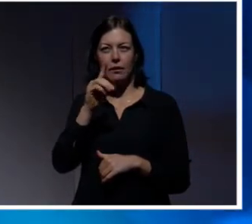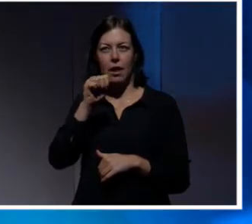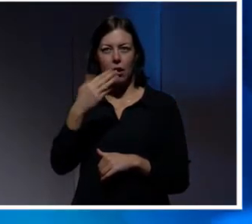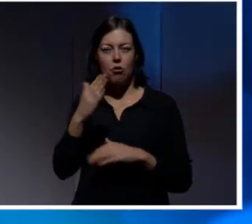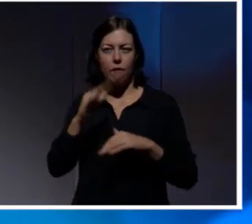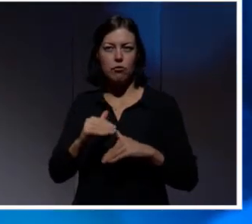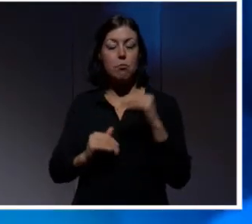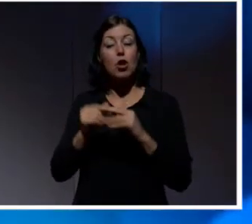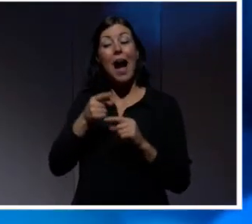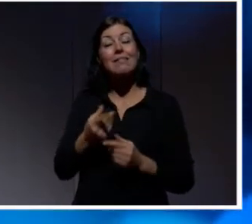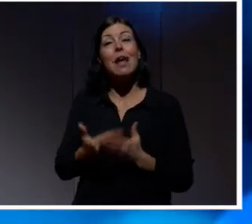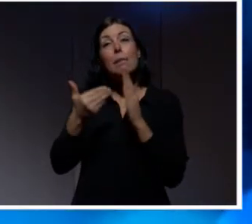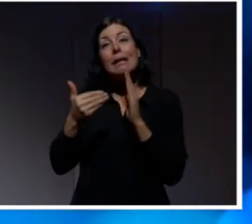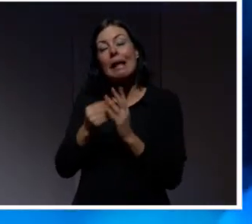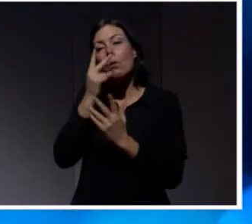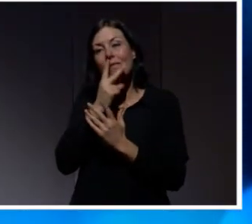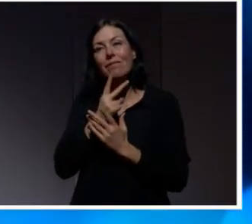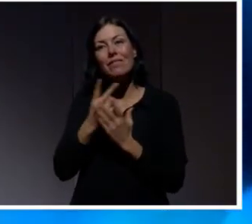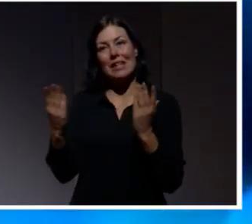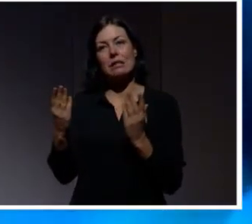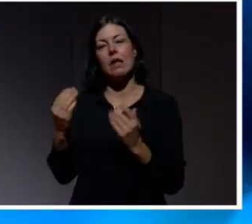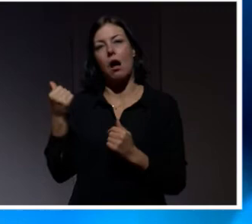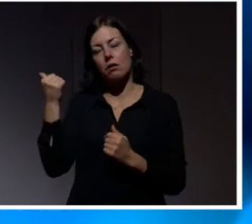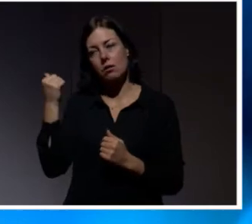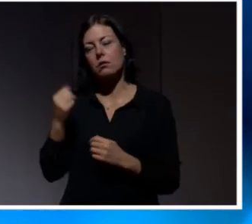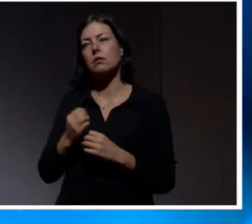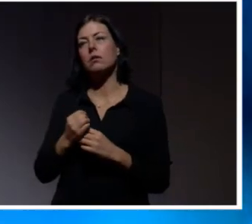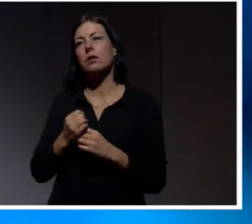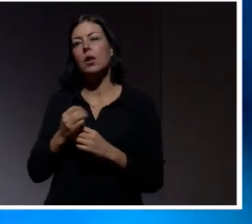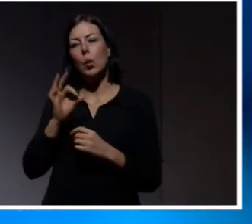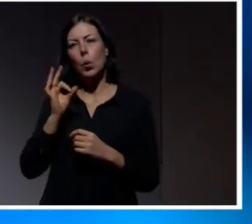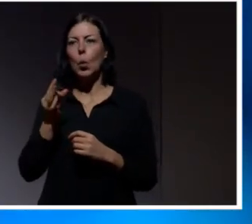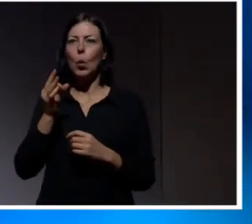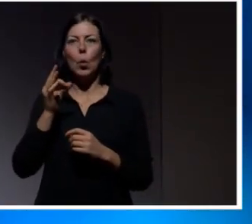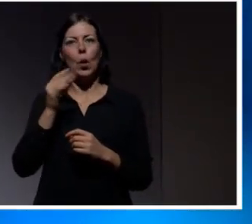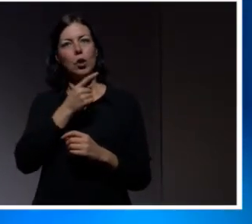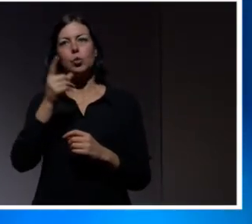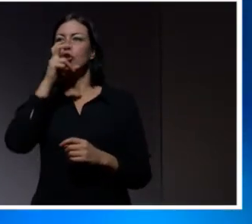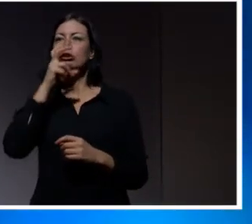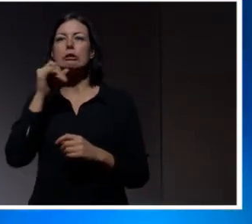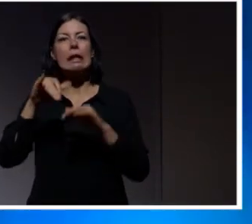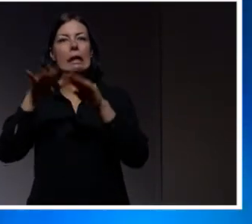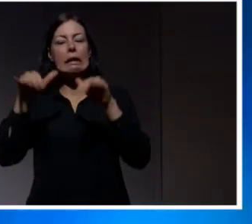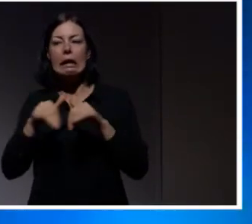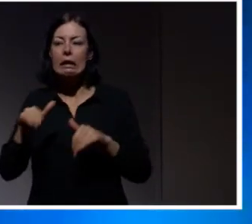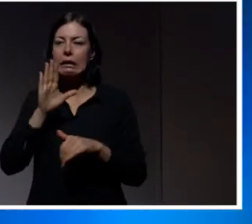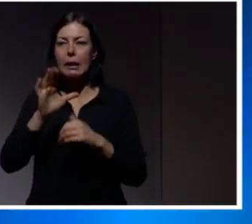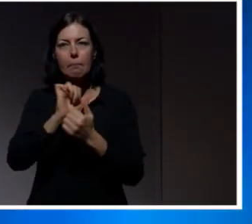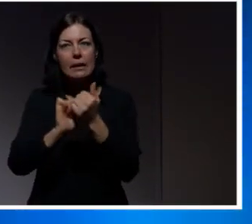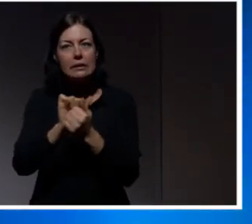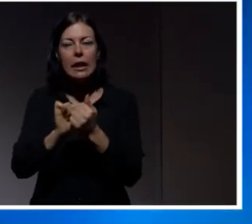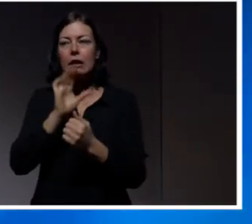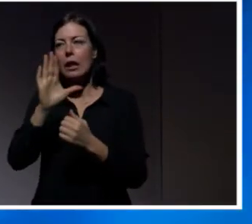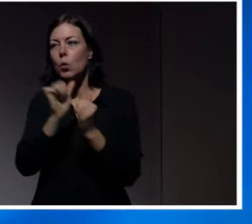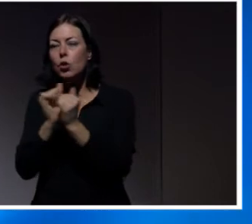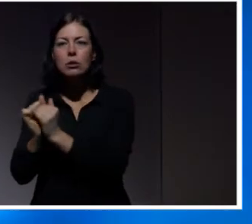faktiskt visa via Shodan hur synlig du är på nätet. Din maskin, din utrustning, dina system,